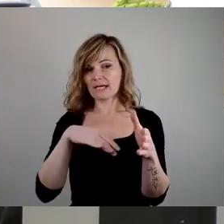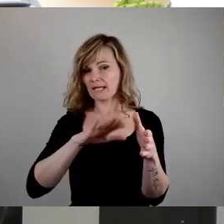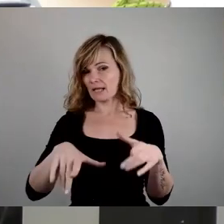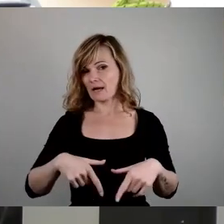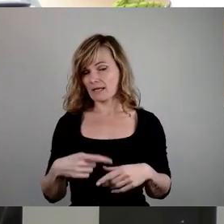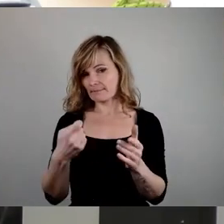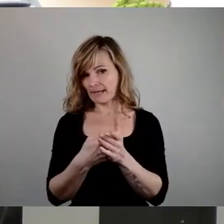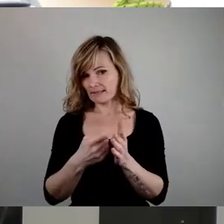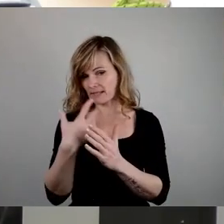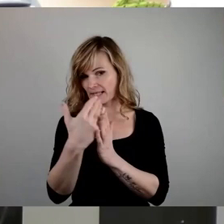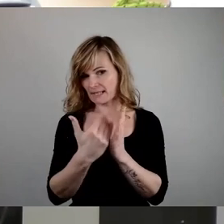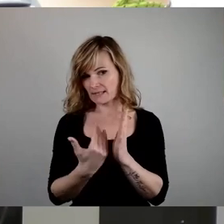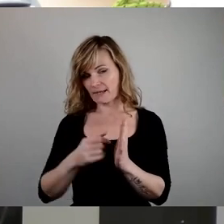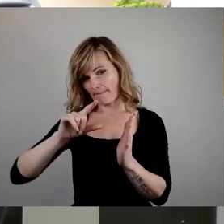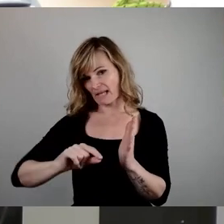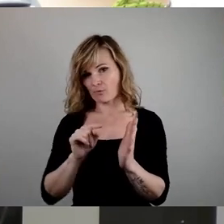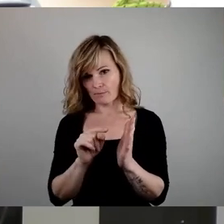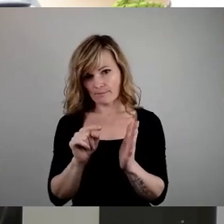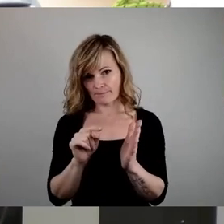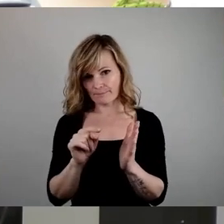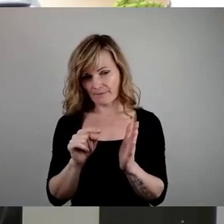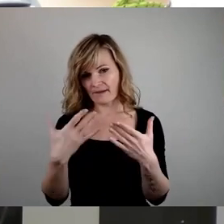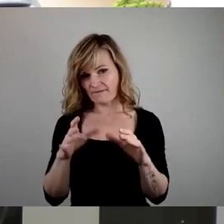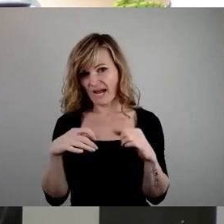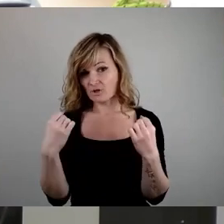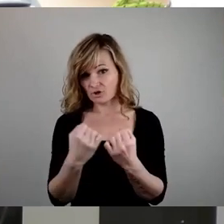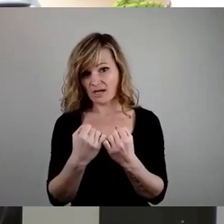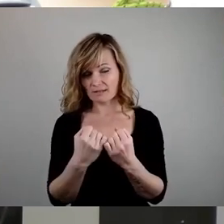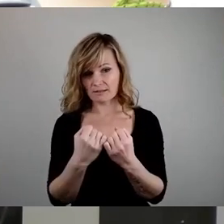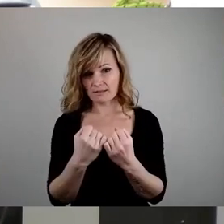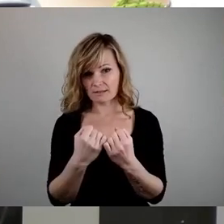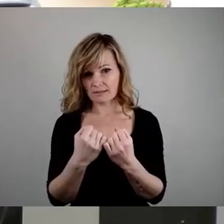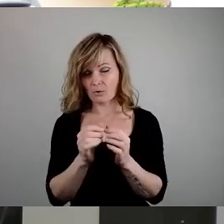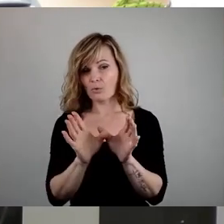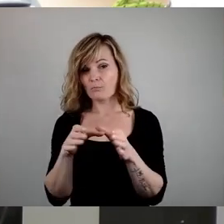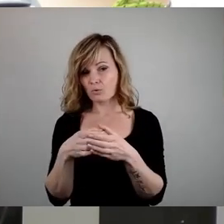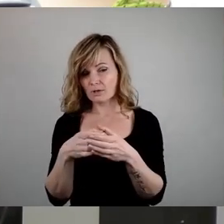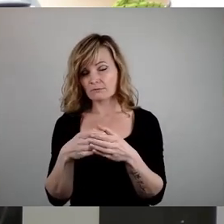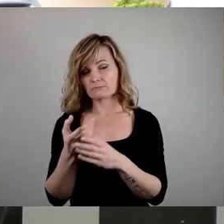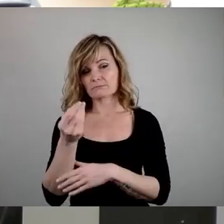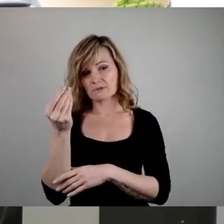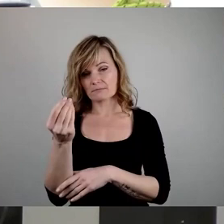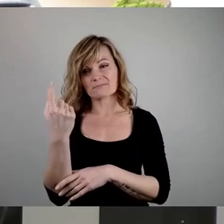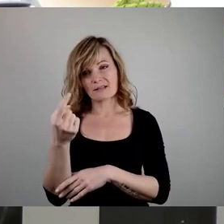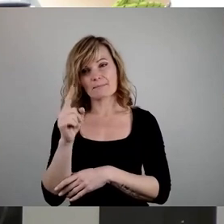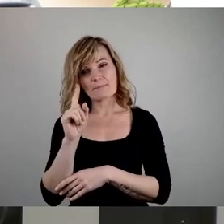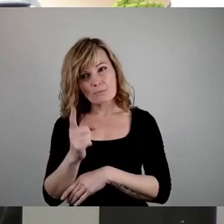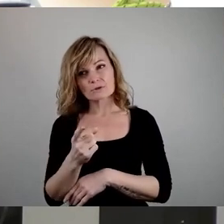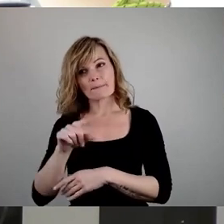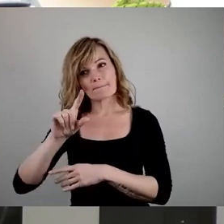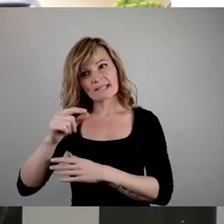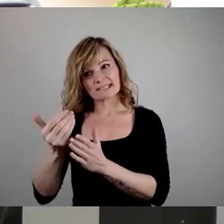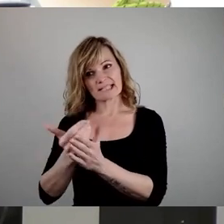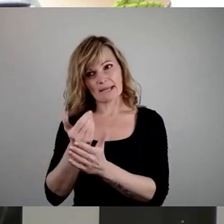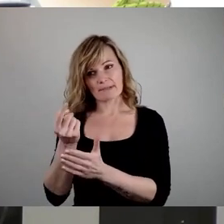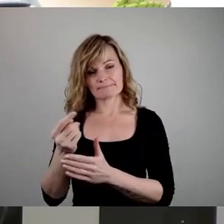gesetzliche Minimum. Auf das, was der Freistaat den Kommunen aufgegeben hat, was sie mindestens nehmen müssen. Das ist im